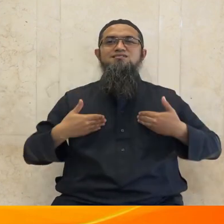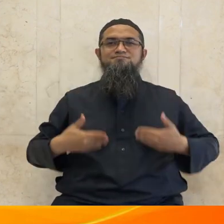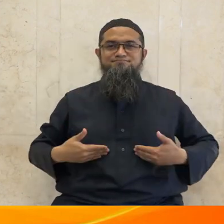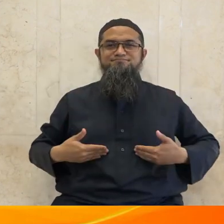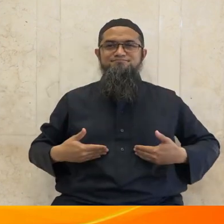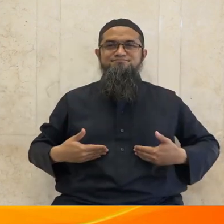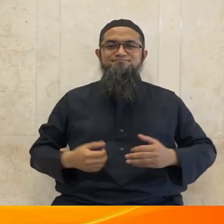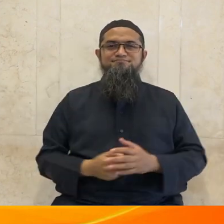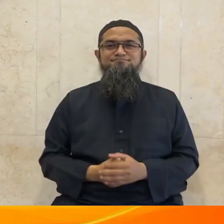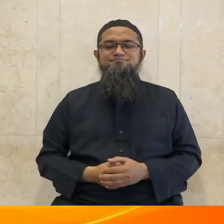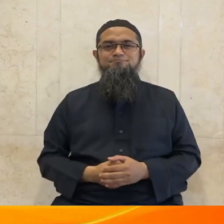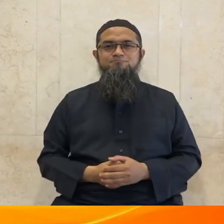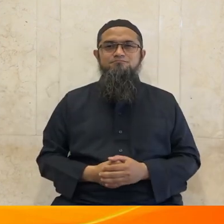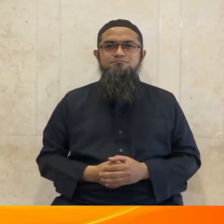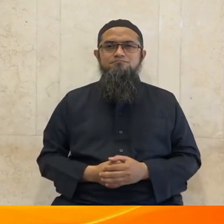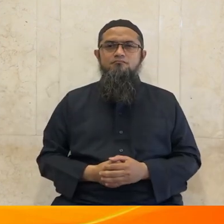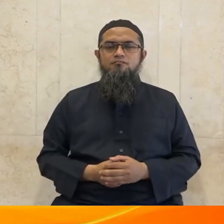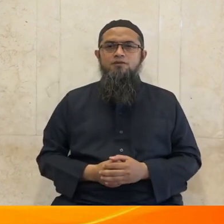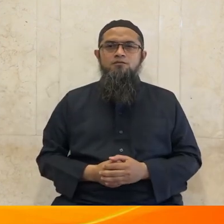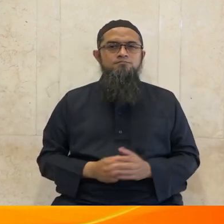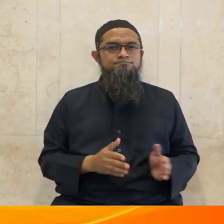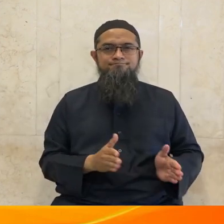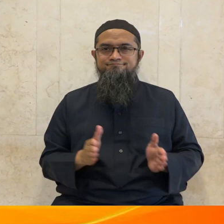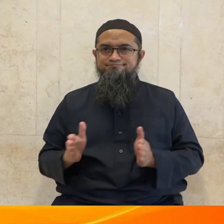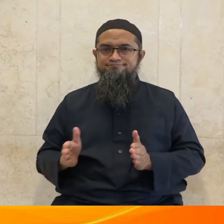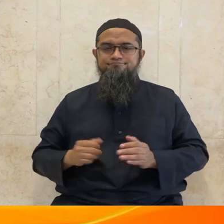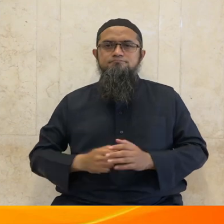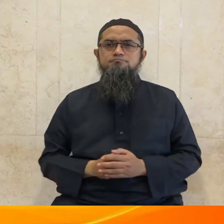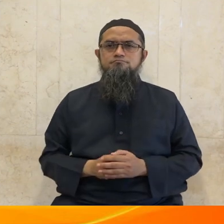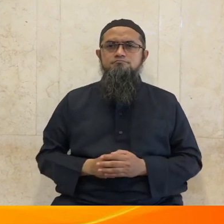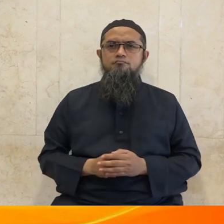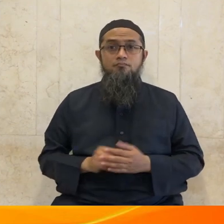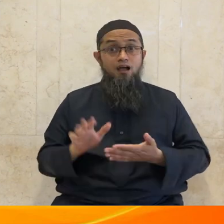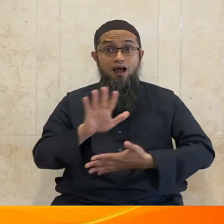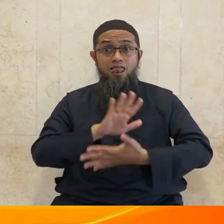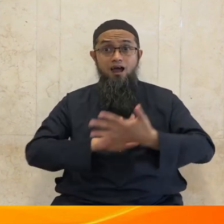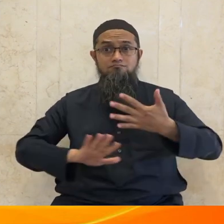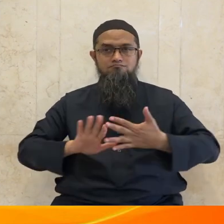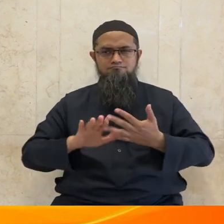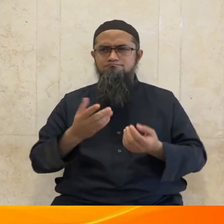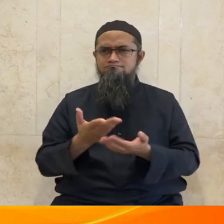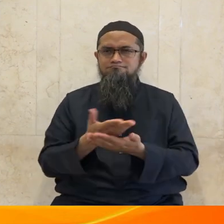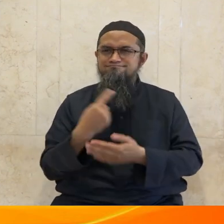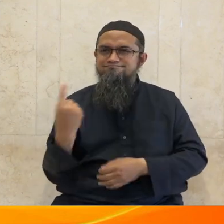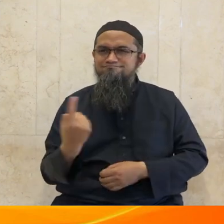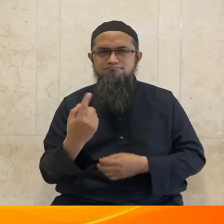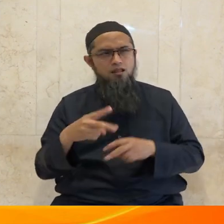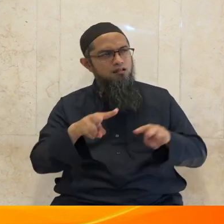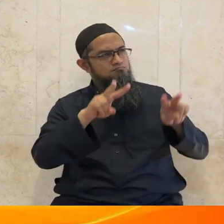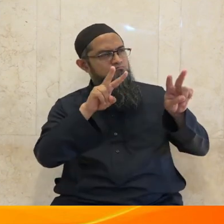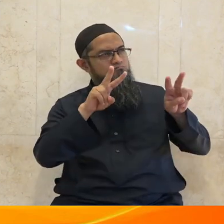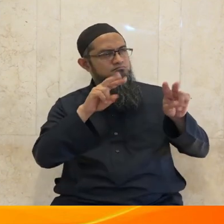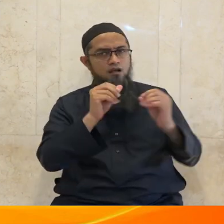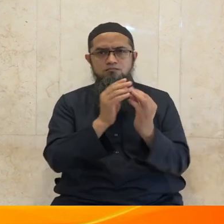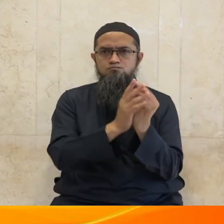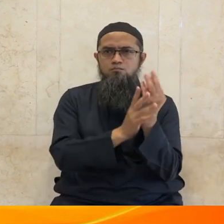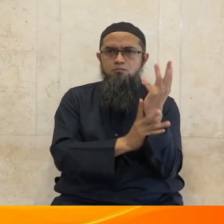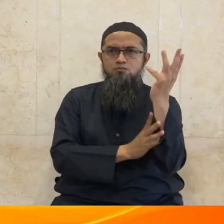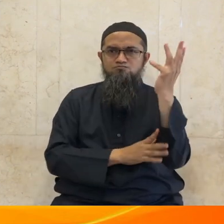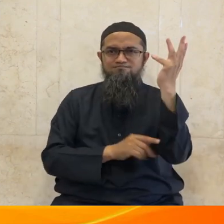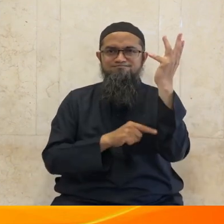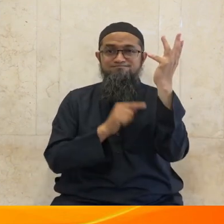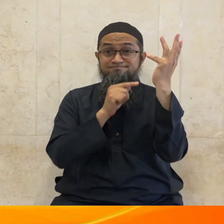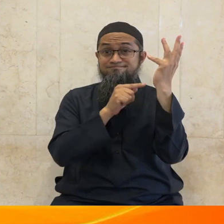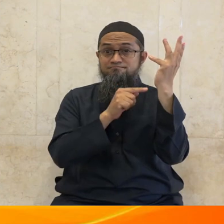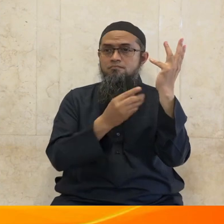Fenomena alam lain yang disebut dalam Al-Quran adalah bahwa tumbuh-tumbuhan pun bertasbih. Berkaitan dengan